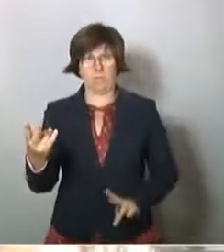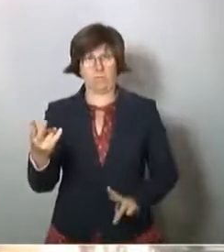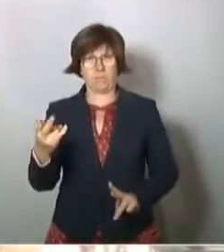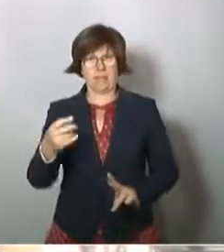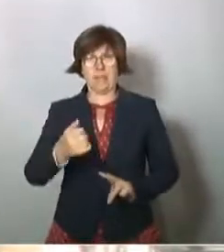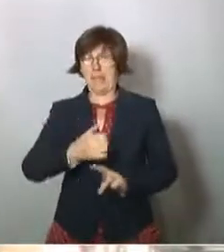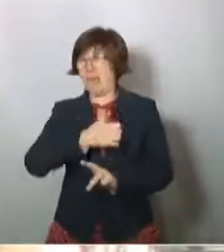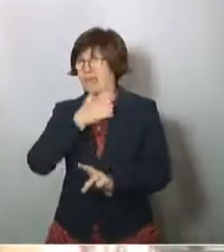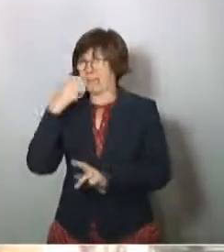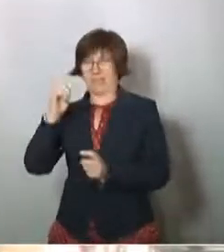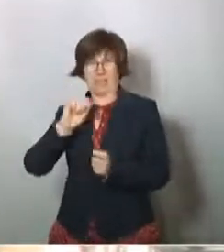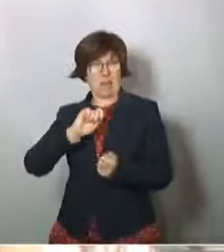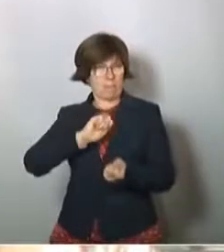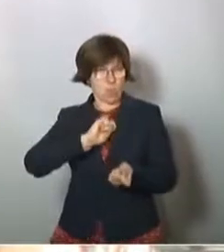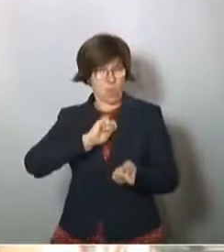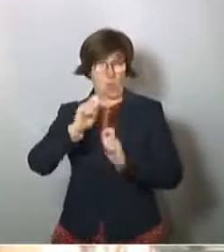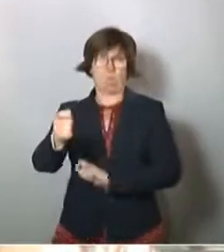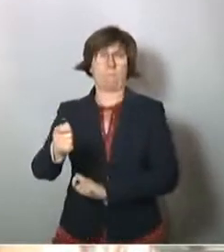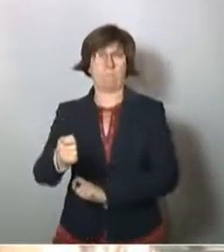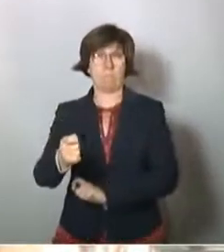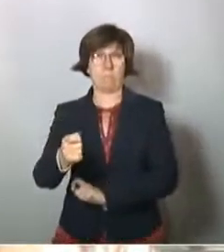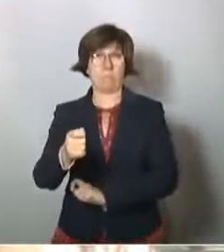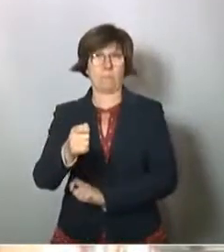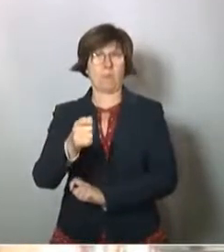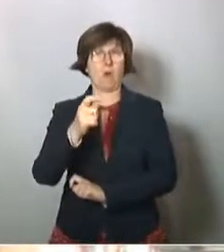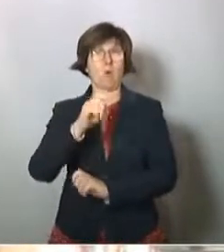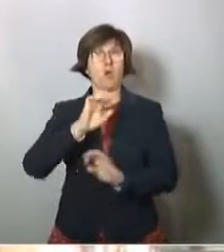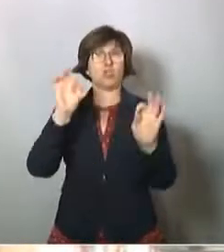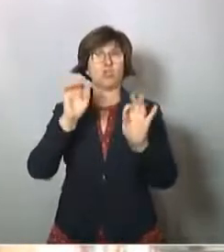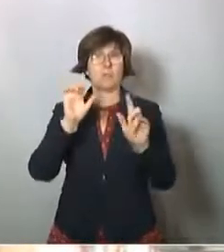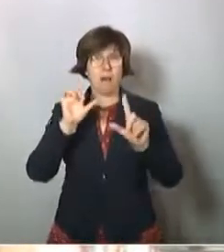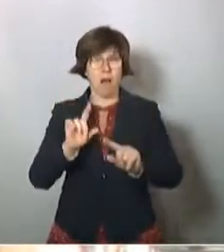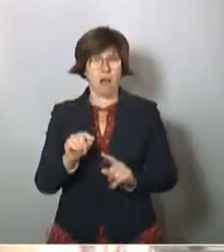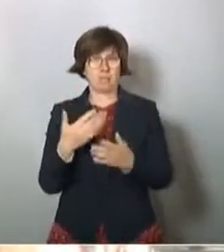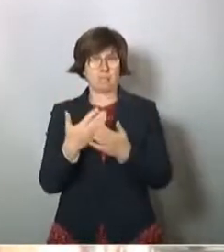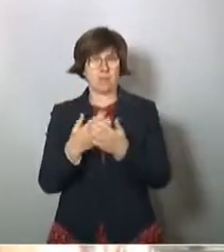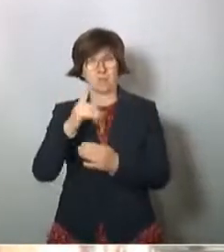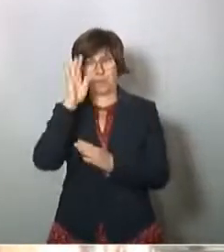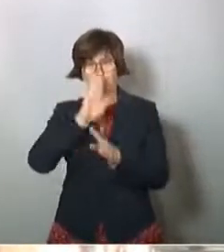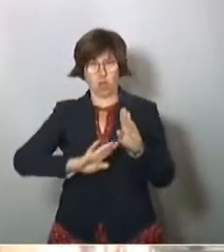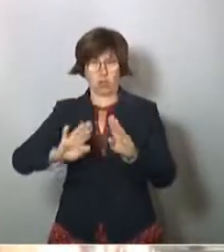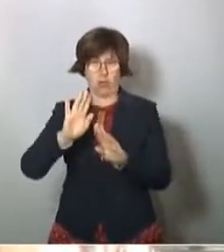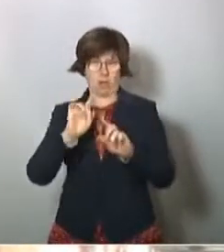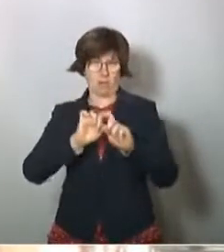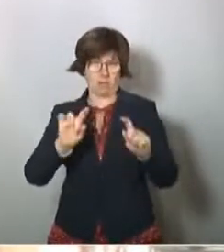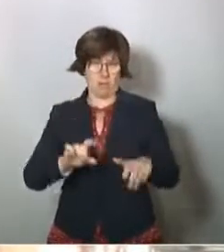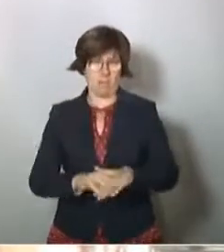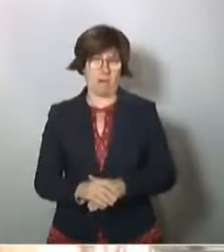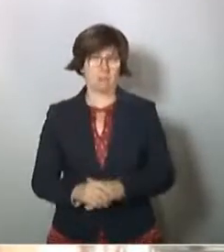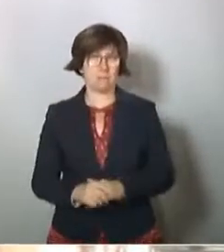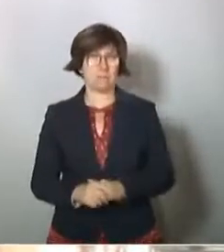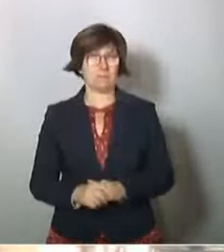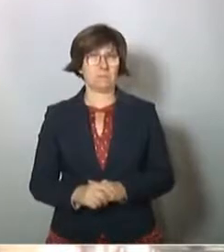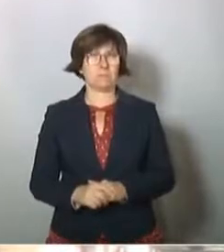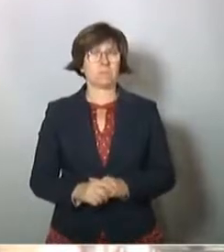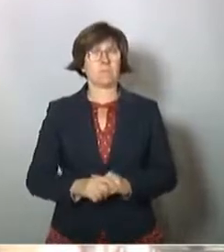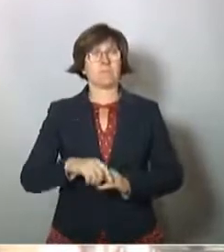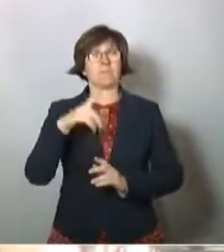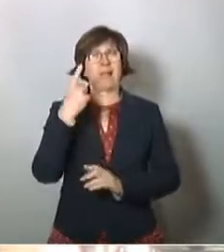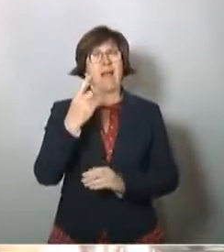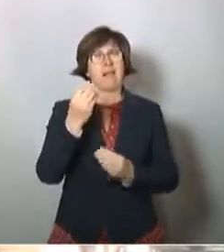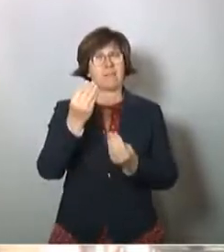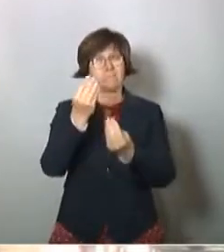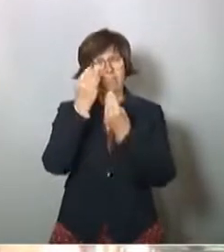sehr drastisch umgeschaltet wurde, auch drastischer noch als das in Deutschland der Fall war. Und eine kleine